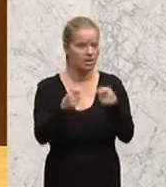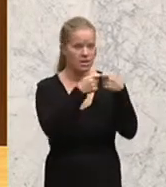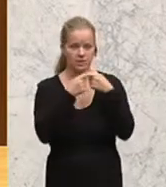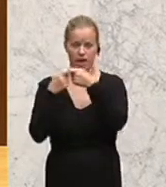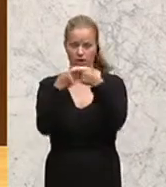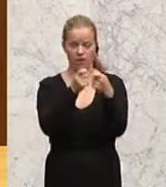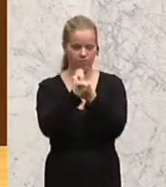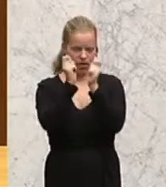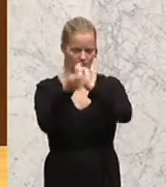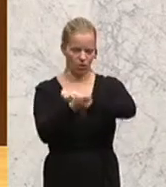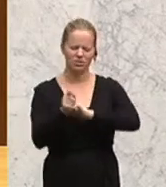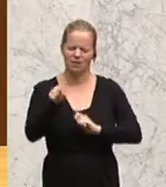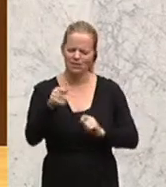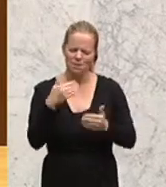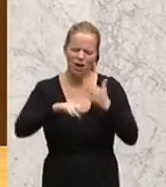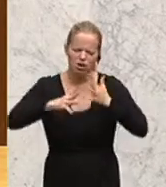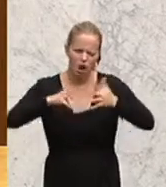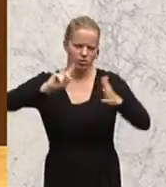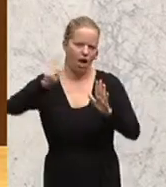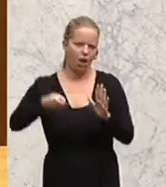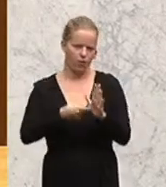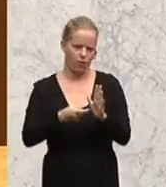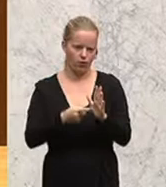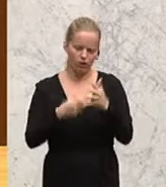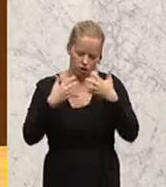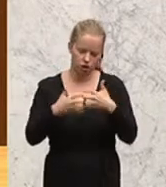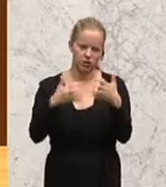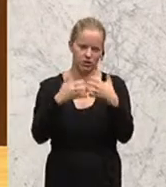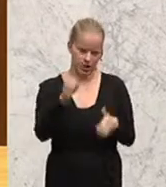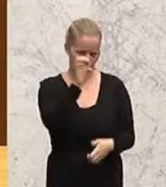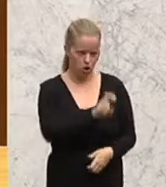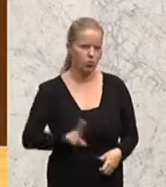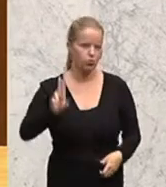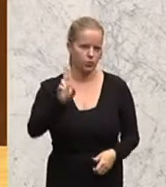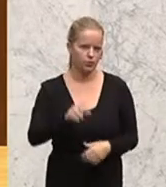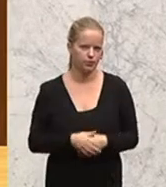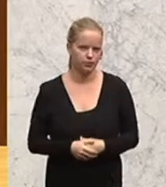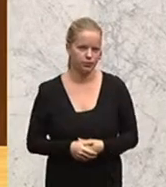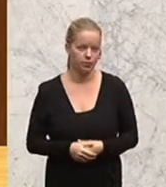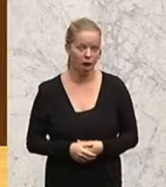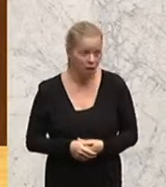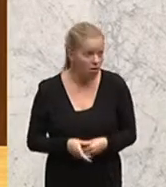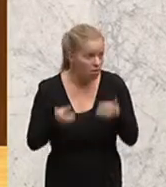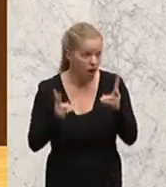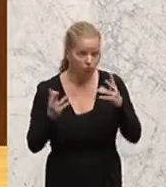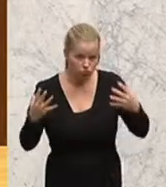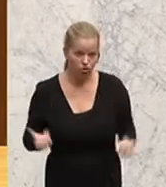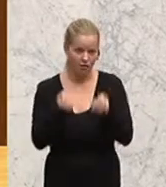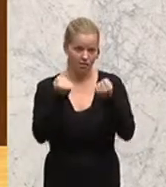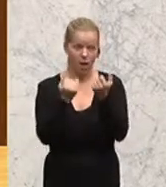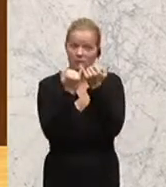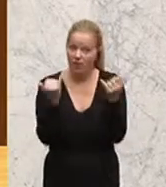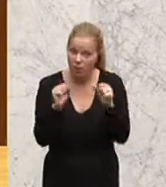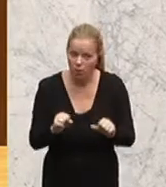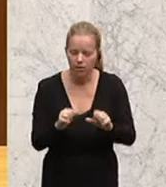ist eine der größten Herausforderungen in der Geschichte der Europäischen Union. Aber wir können es schaffen, aber nur